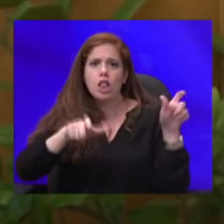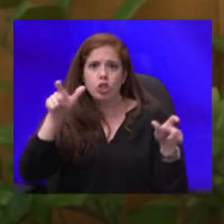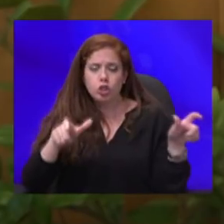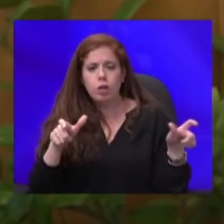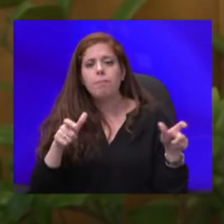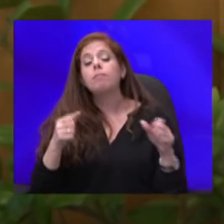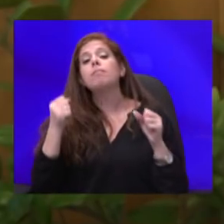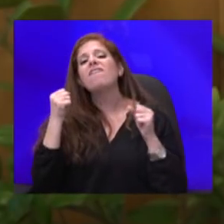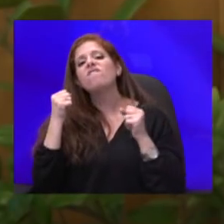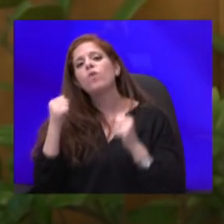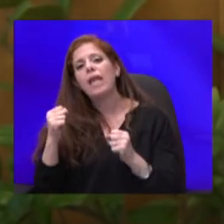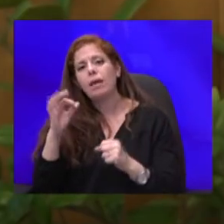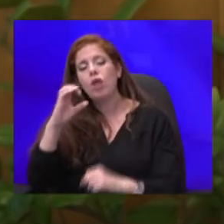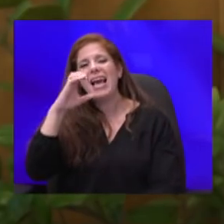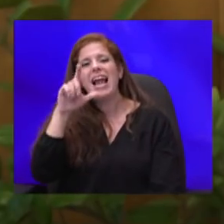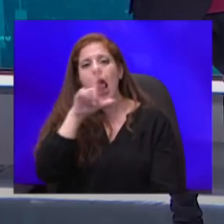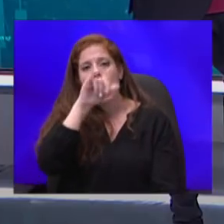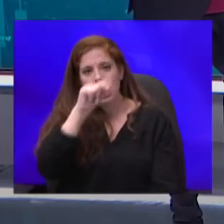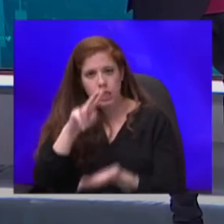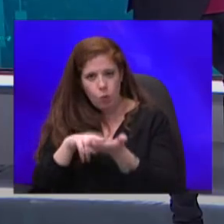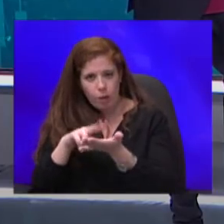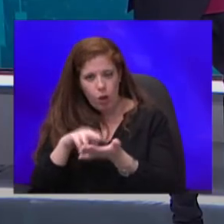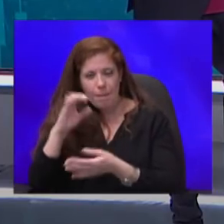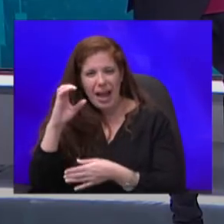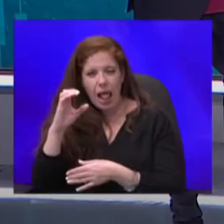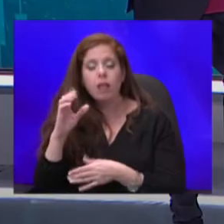כבר לסוף דצמבר. אוקיי, מי מחסן קודם?